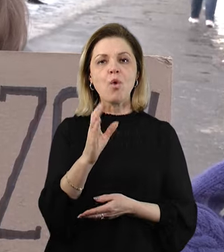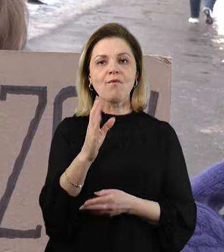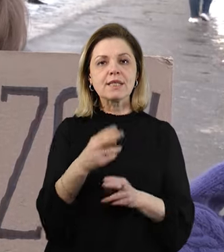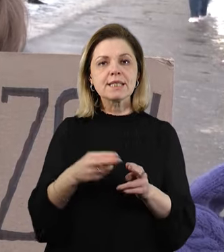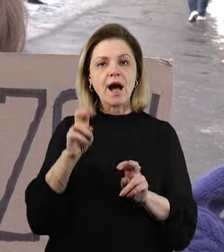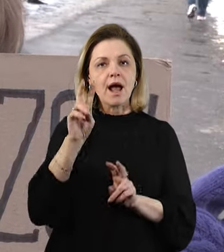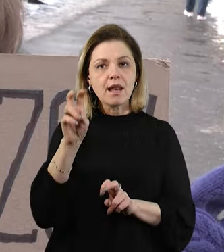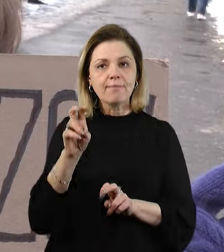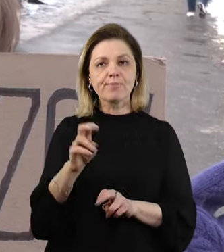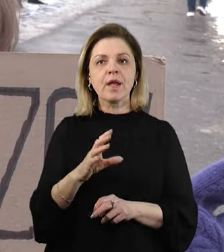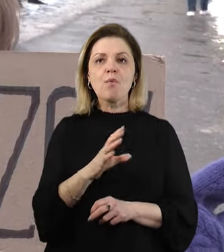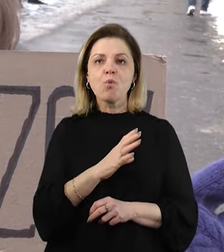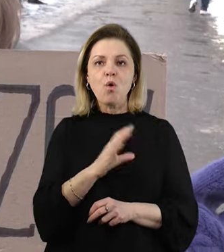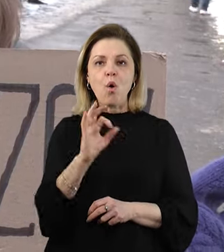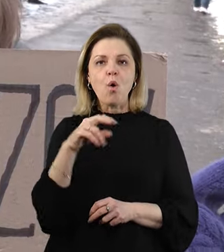був в Оленецькі.